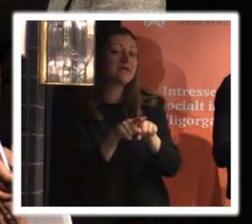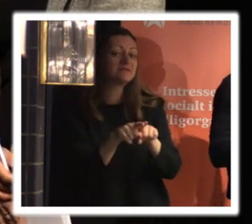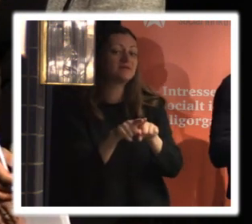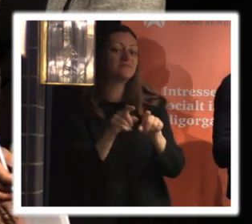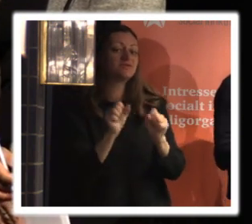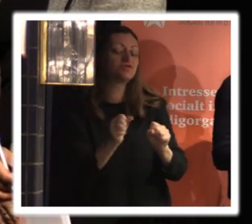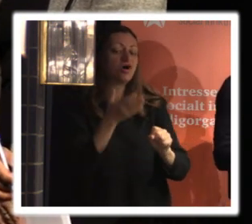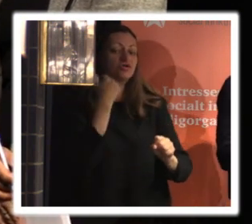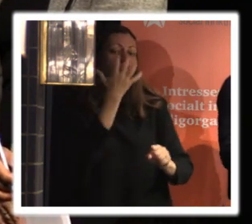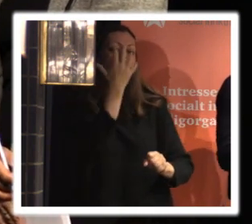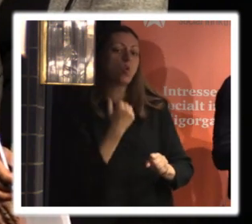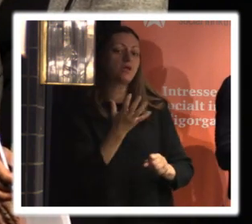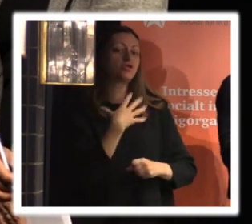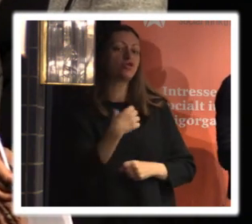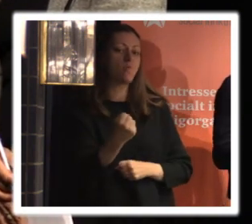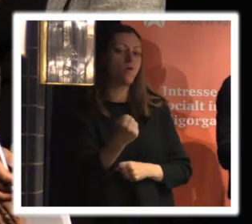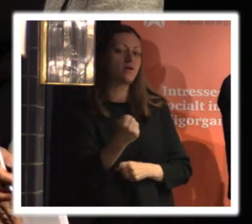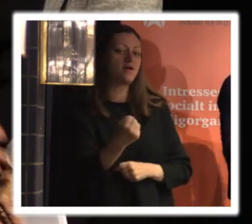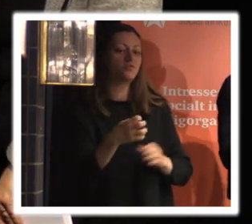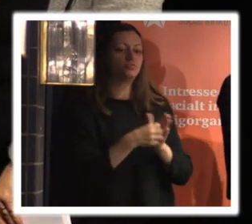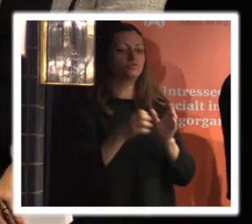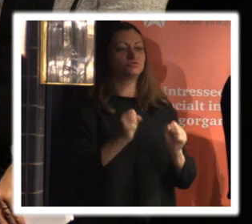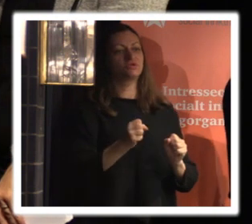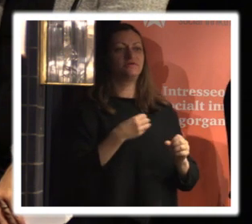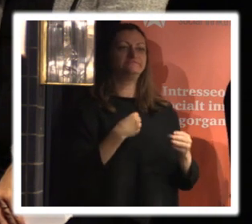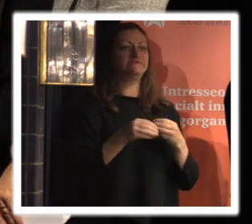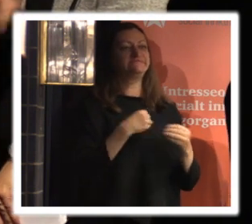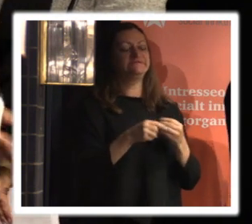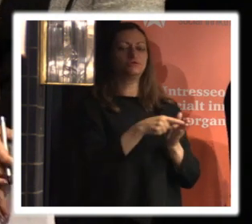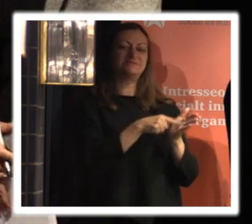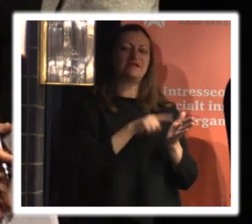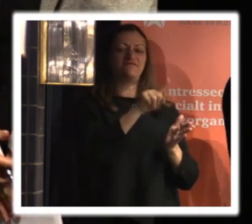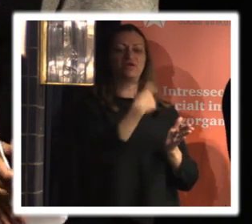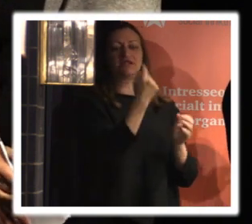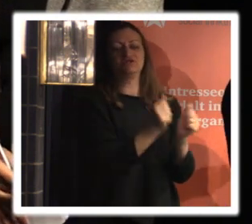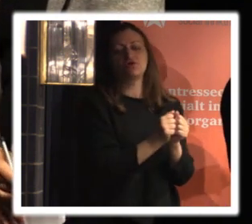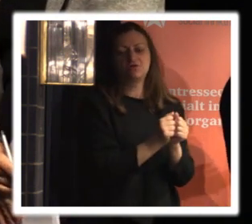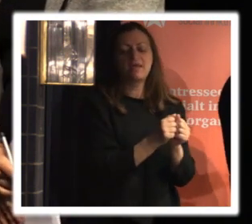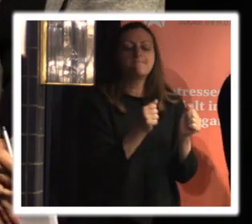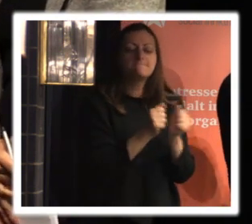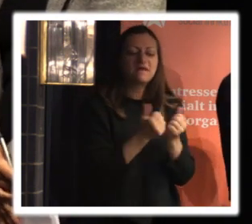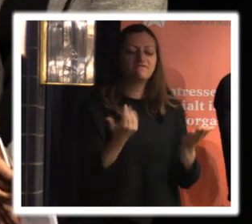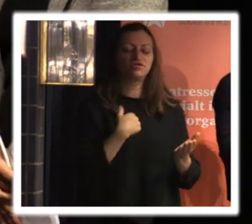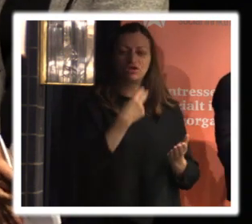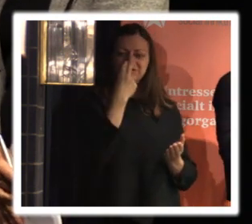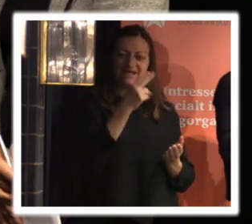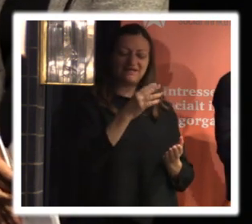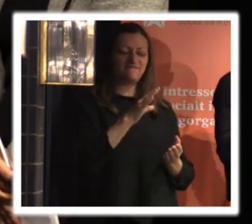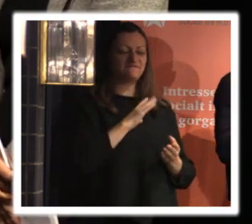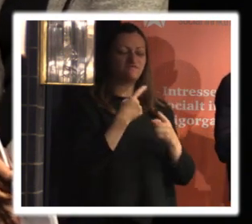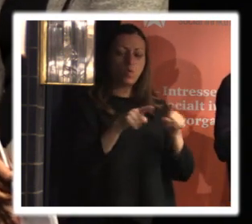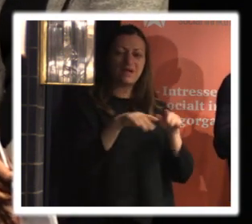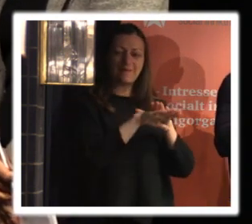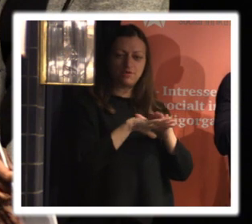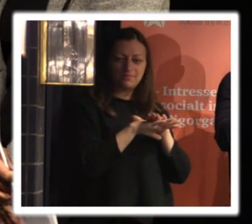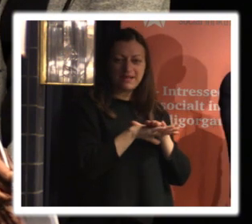för att det ska vara frivilligt och så vidare specifikt men det som jag ser problemet med de här olika grunderna som vi ändå